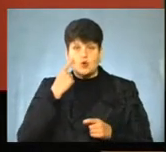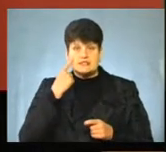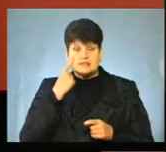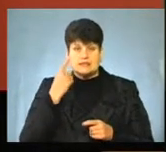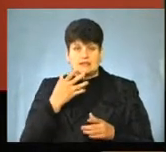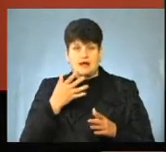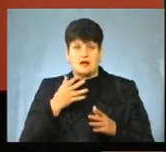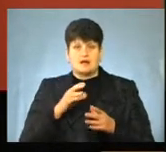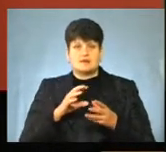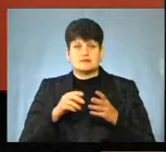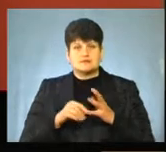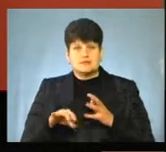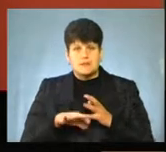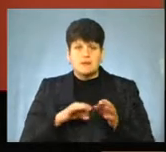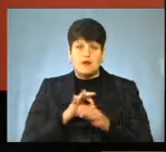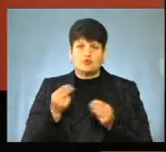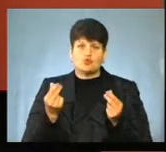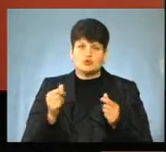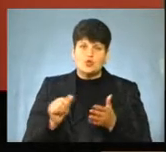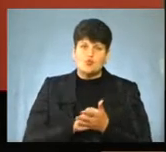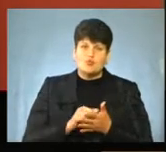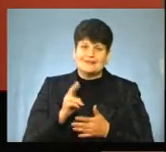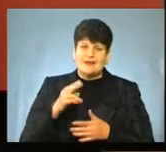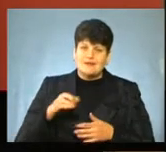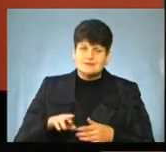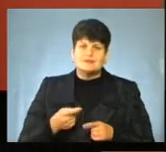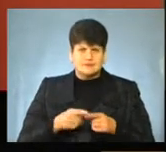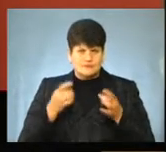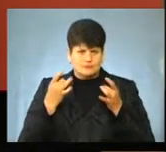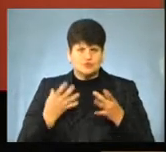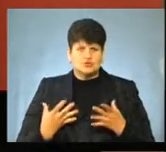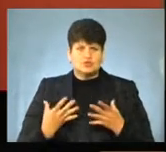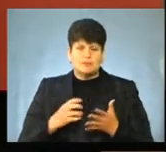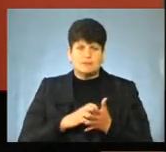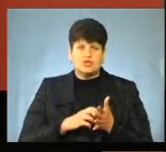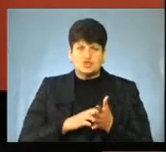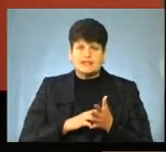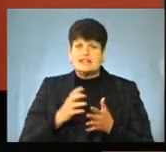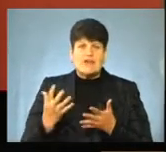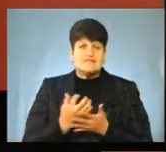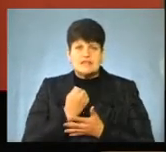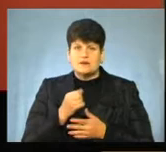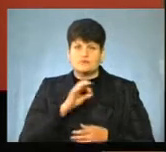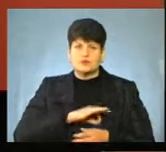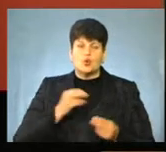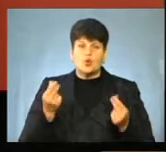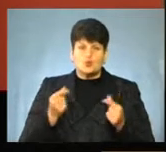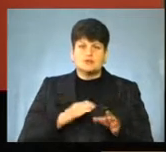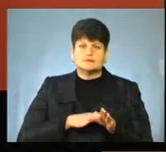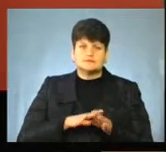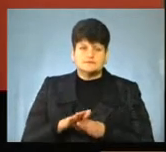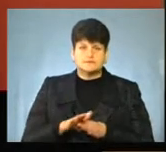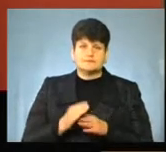землі і проєкт на кошторисна документація. Це найчастіші причини, через які громади не встигають освоїти кошти і